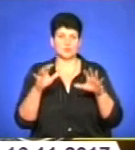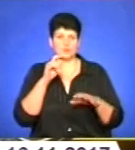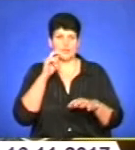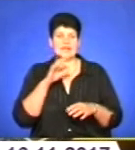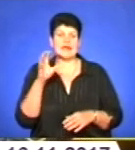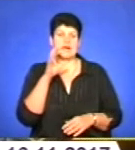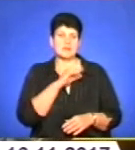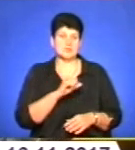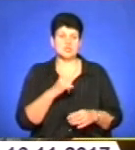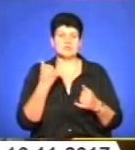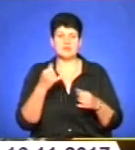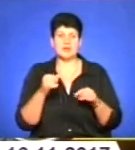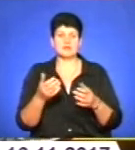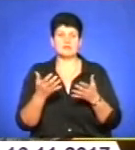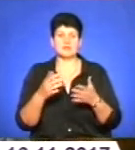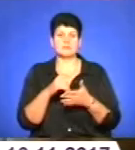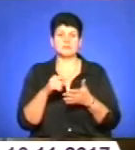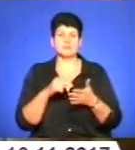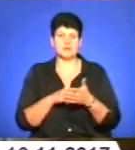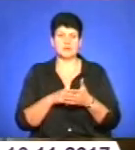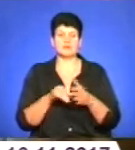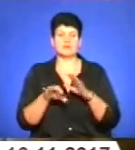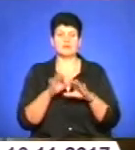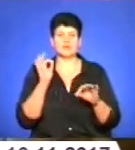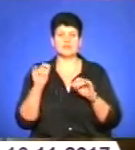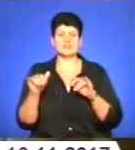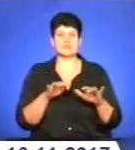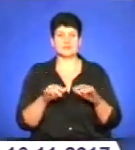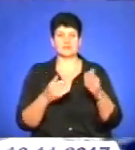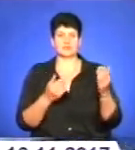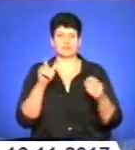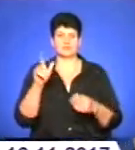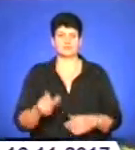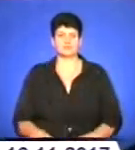Грабіж. Вирішується питання про обрання запобіжного заходу злоумиснику.